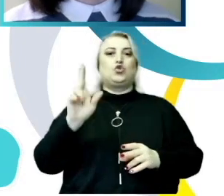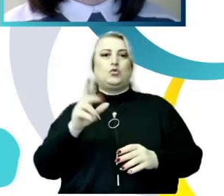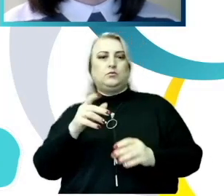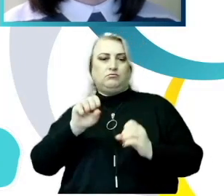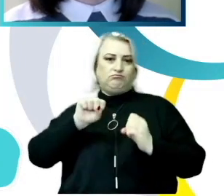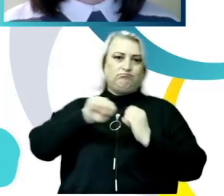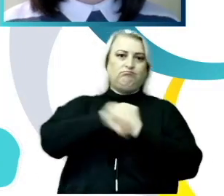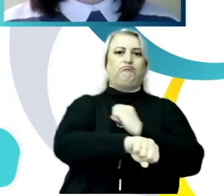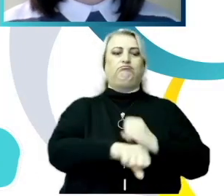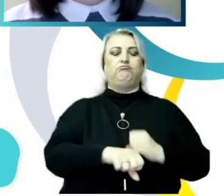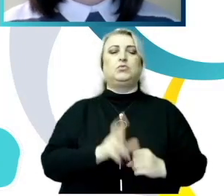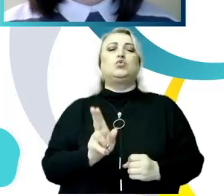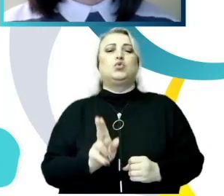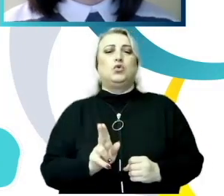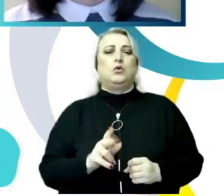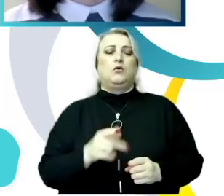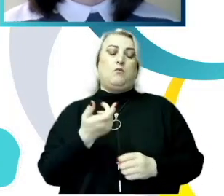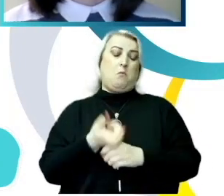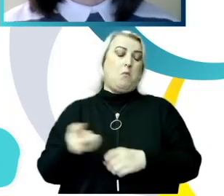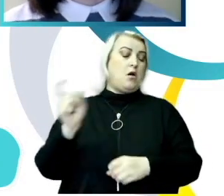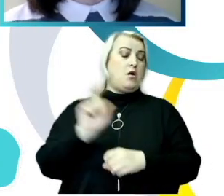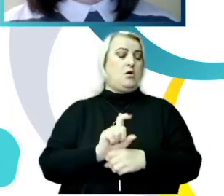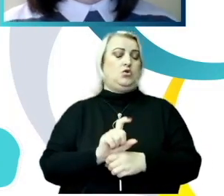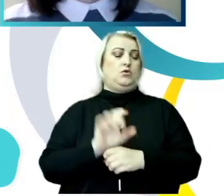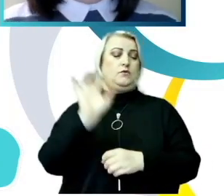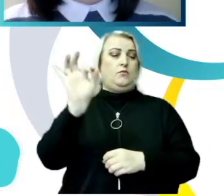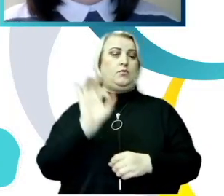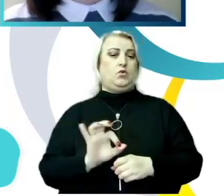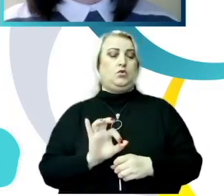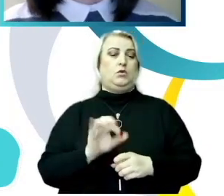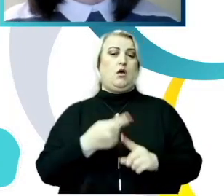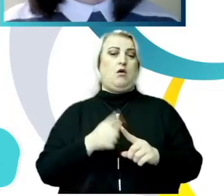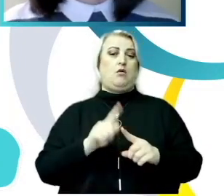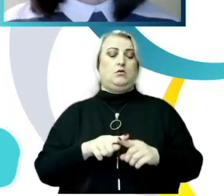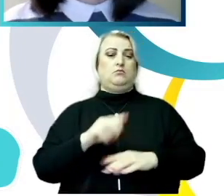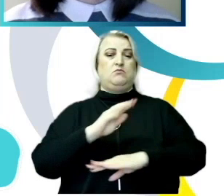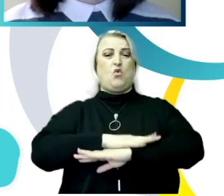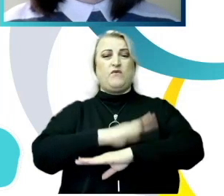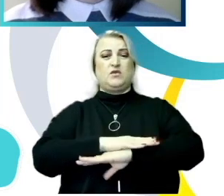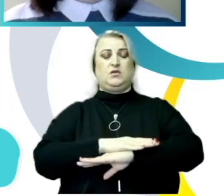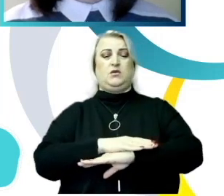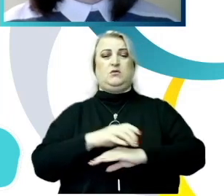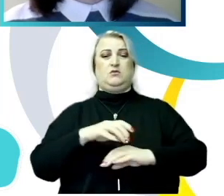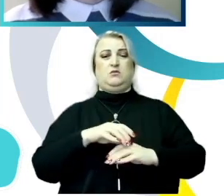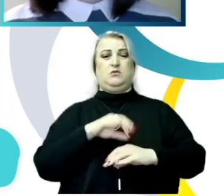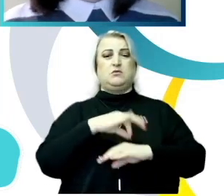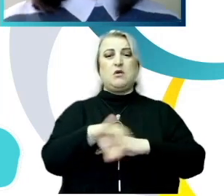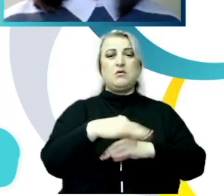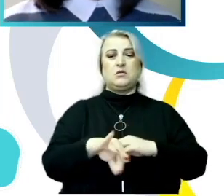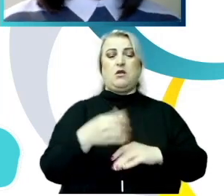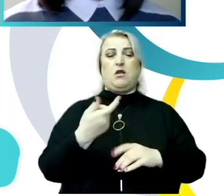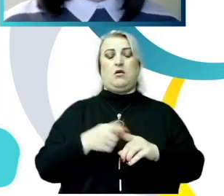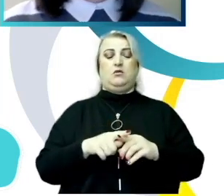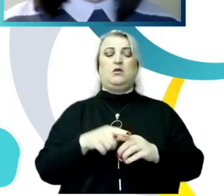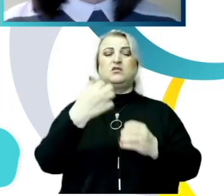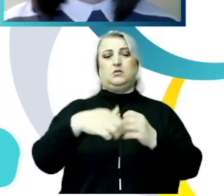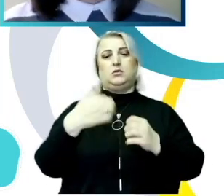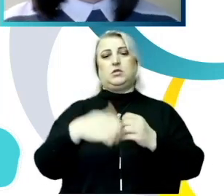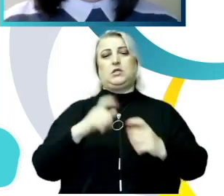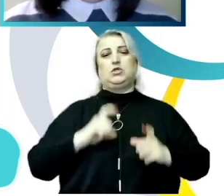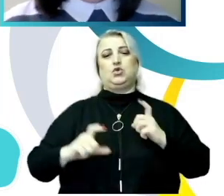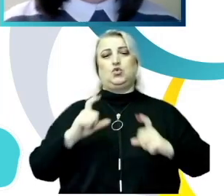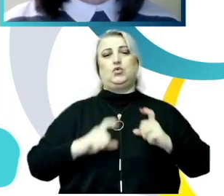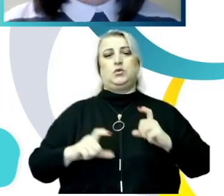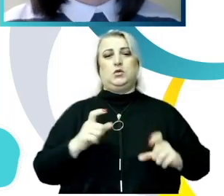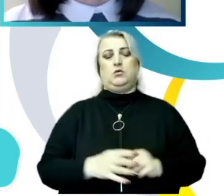în mare parte, aceste comportamente abuzive, actele de hărțire, se întâmplă între studenți. Datele